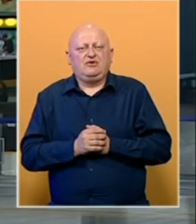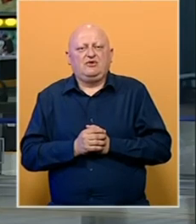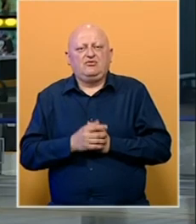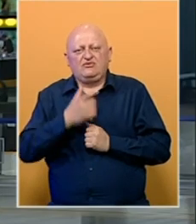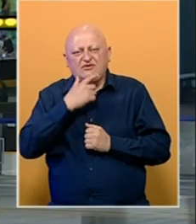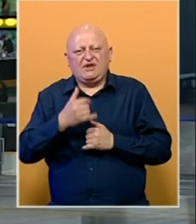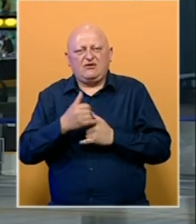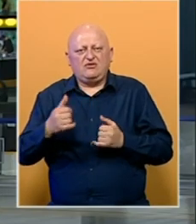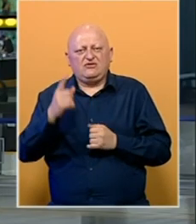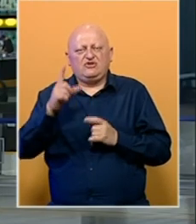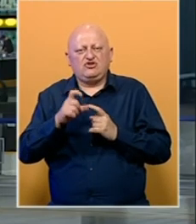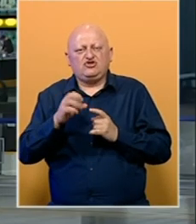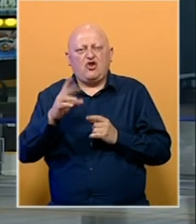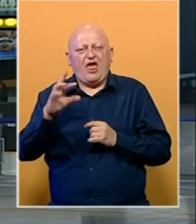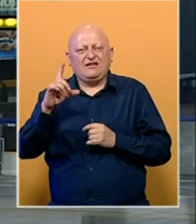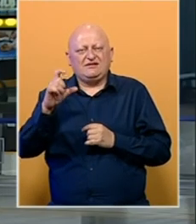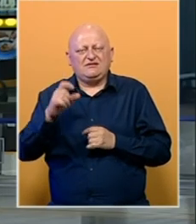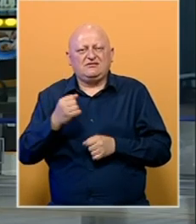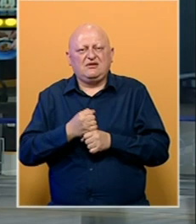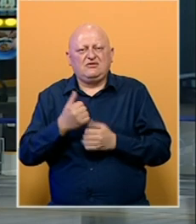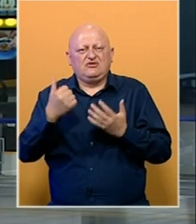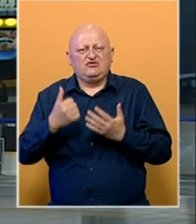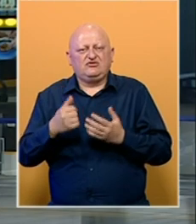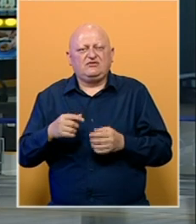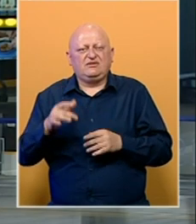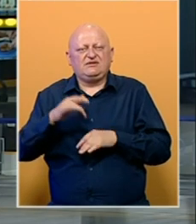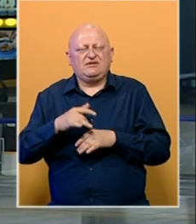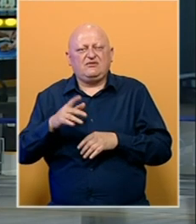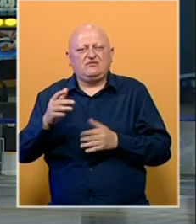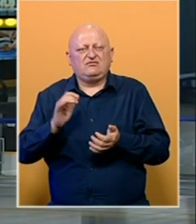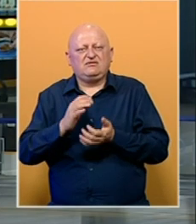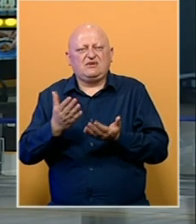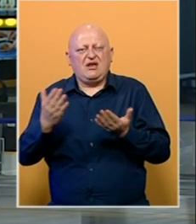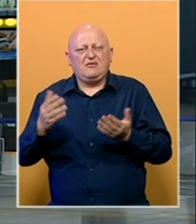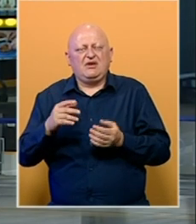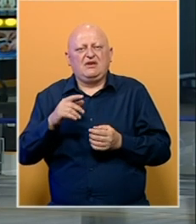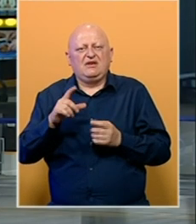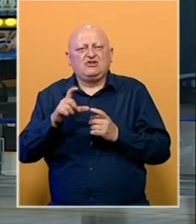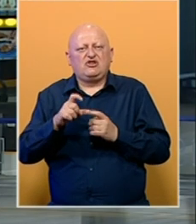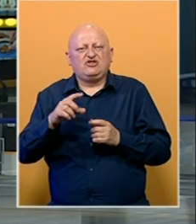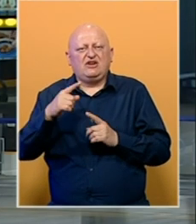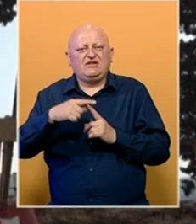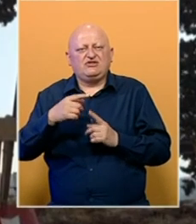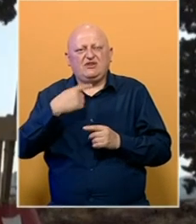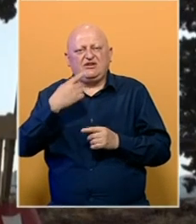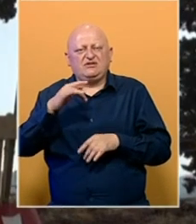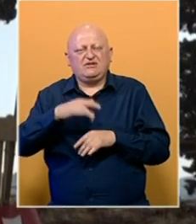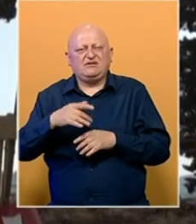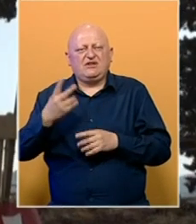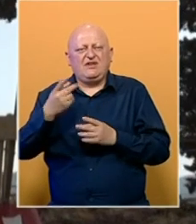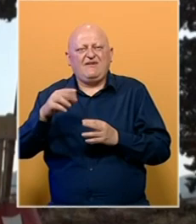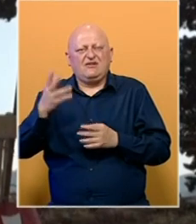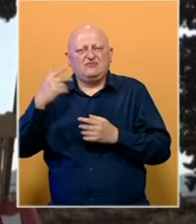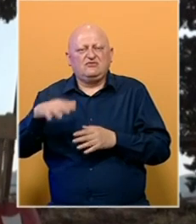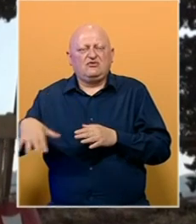U Starom gradu Vidoški kod Stoca održano je šesto izdanje Srednjovjekovnog sajma Stolačka Tarča. Riječ je o Srednjovjekovnom sajmu